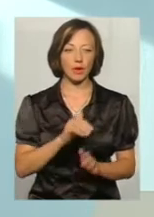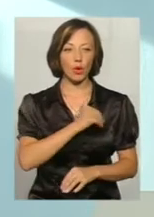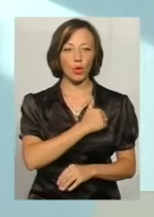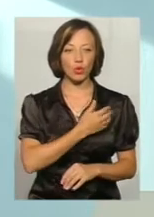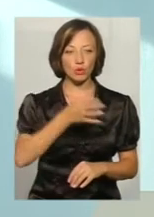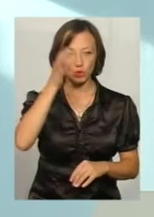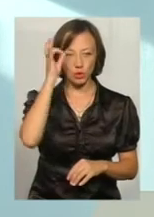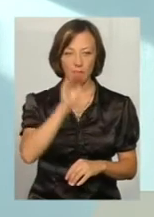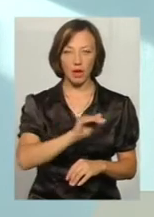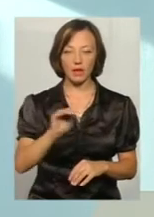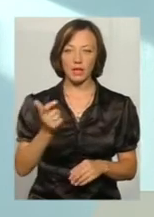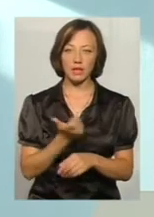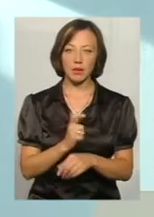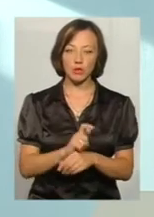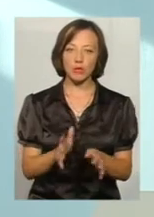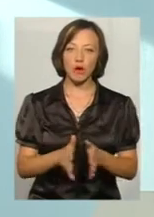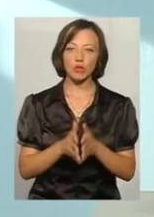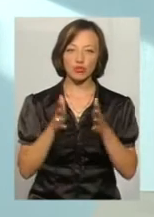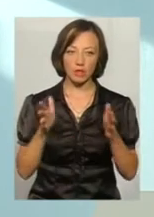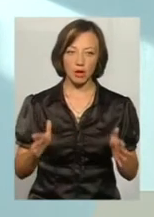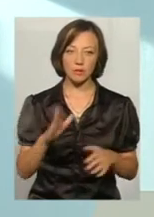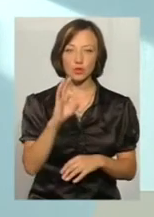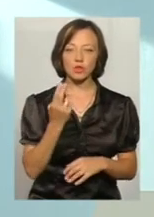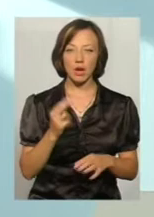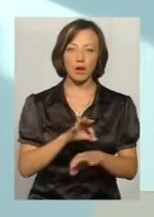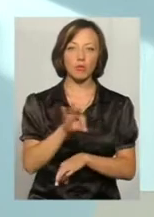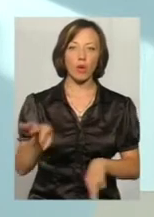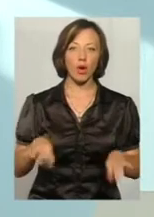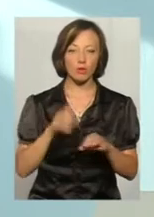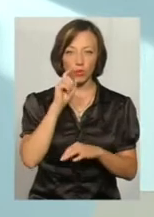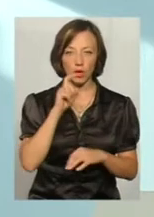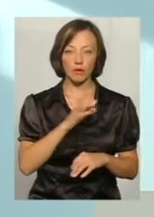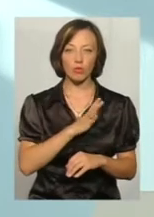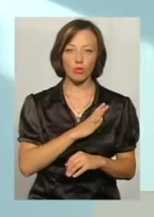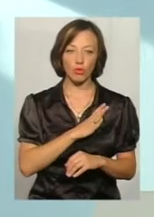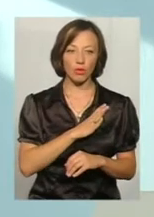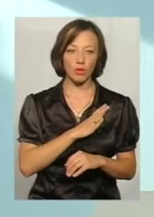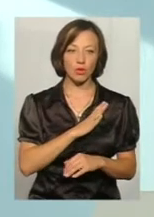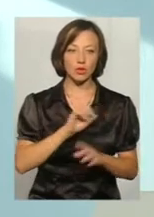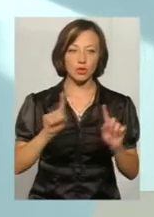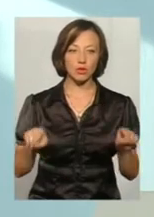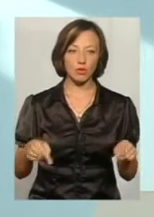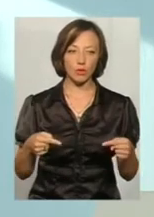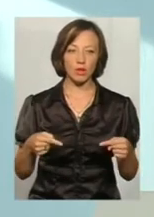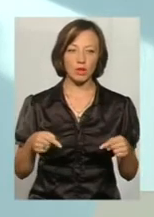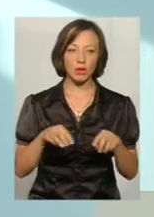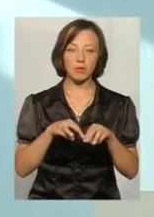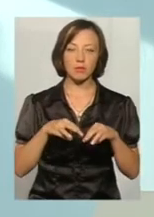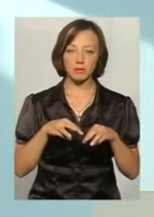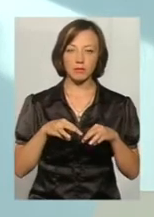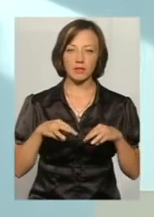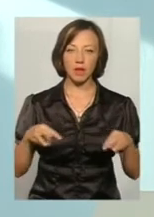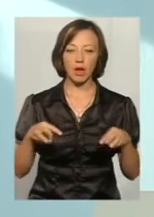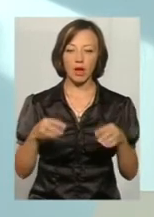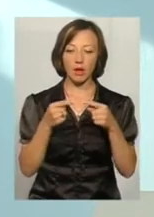що одним з таких найбільш масштабних соціальних проєктів в Україні було створення Міністерства юстиції